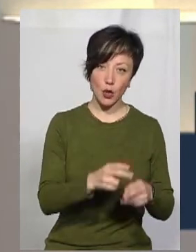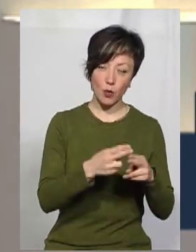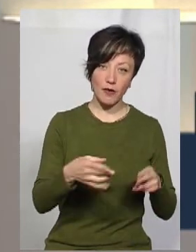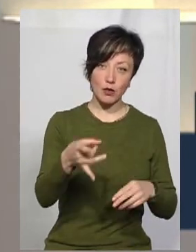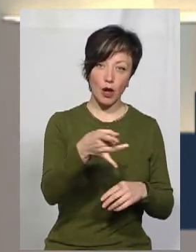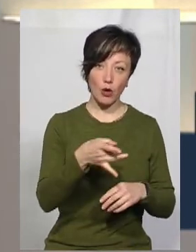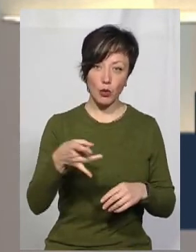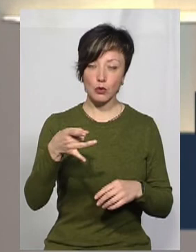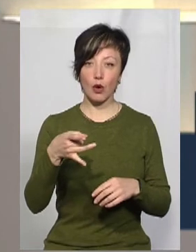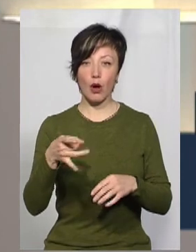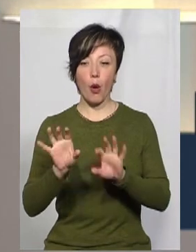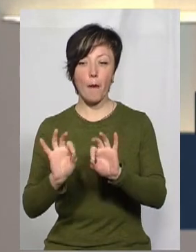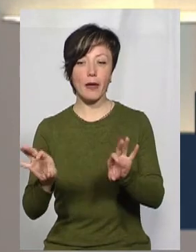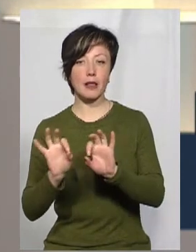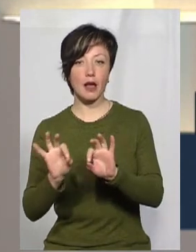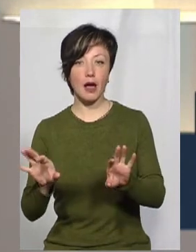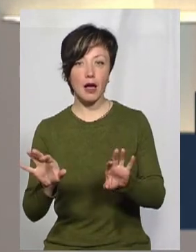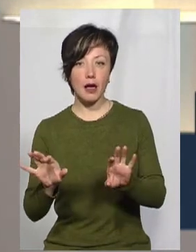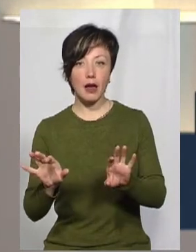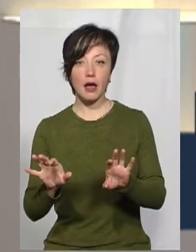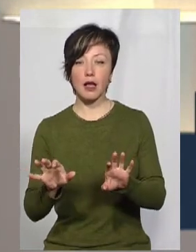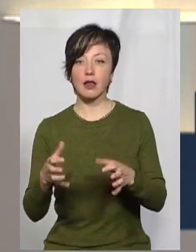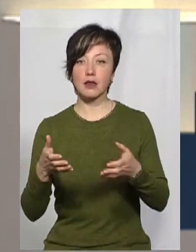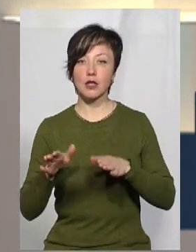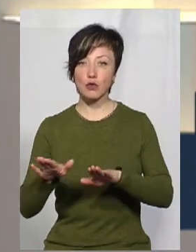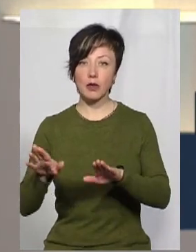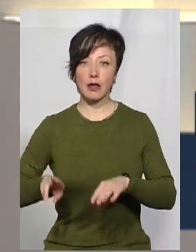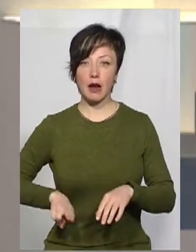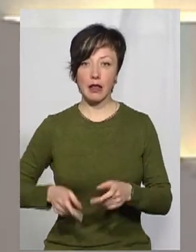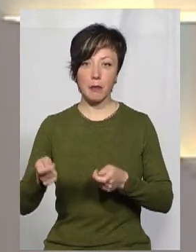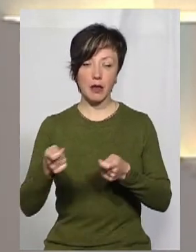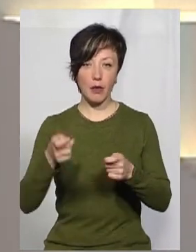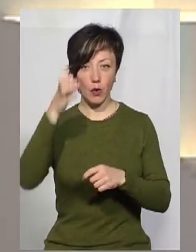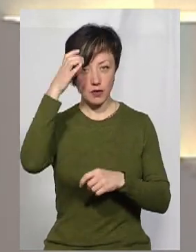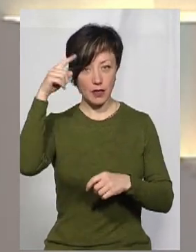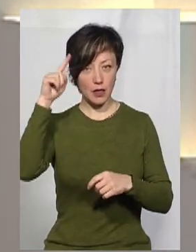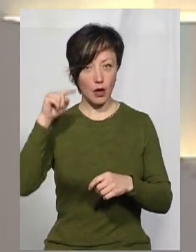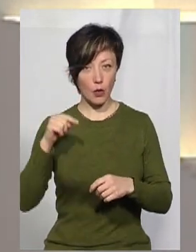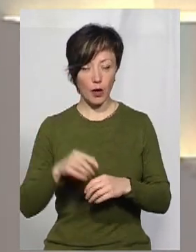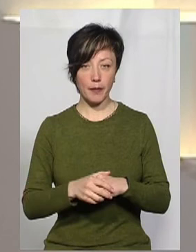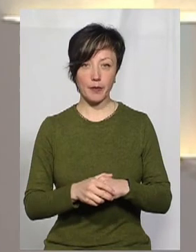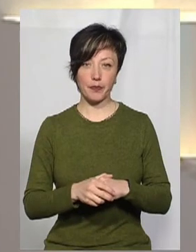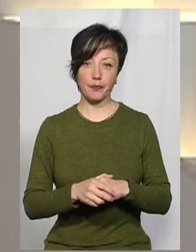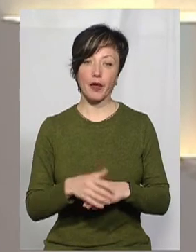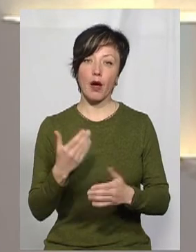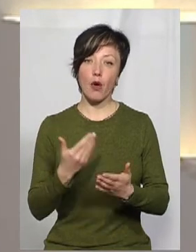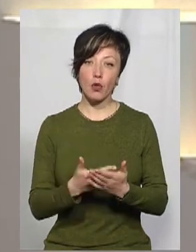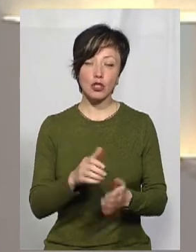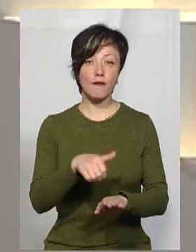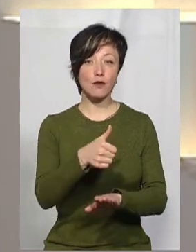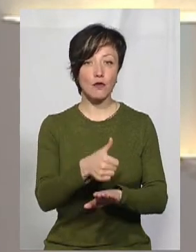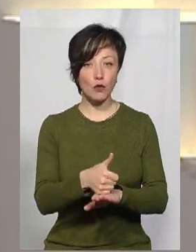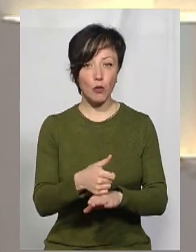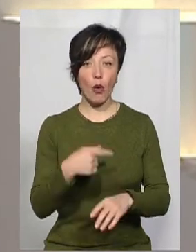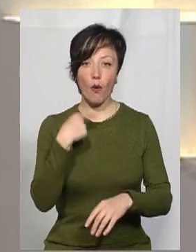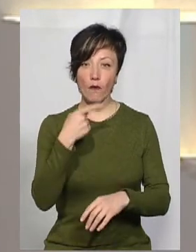Доноєвецького району, коментарі пані Тетяни Дупляк, заступниці директора Департаменту освіти і науки. Отже, в основному